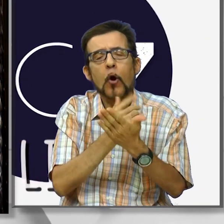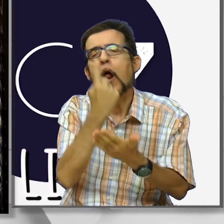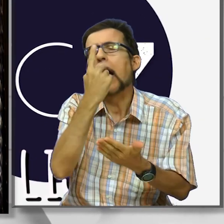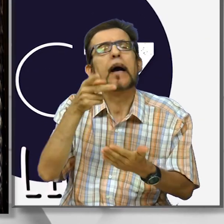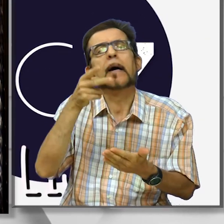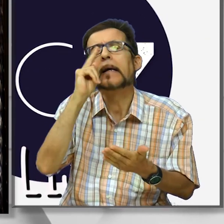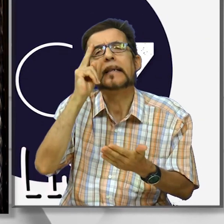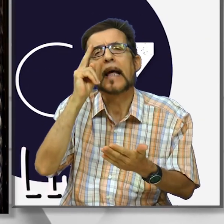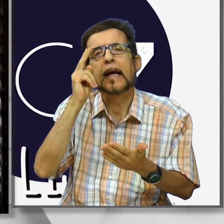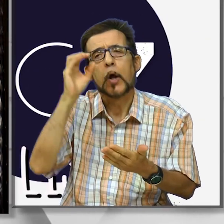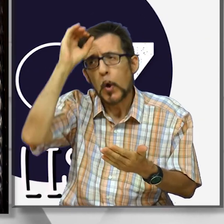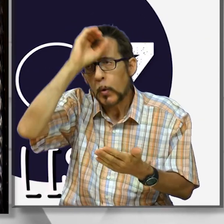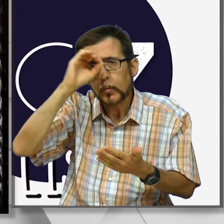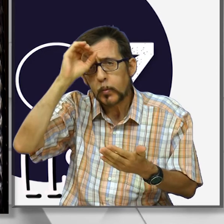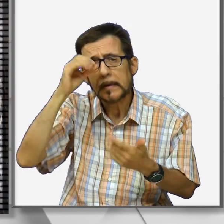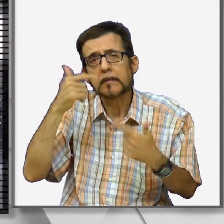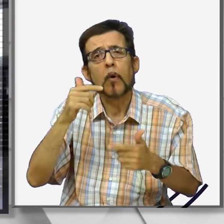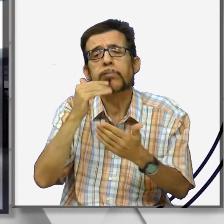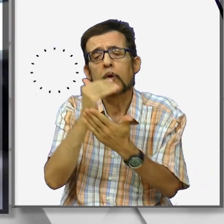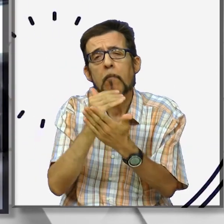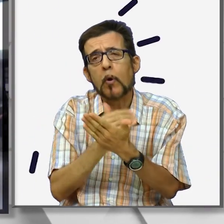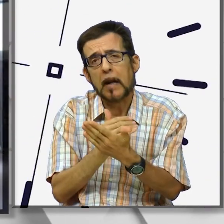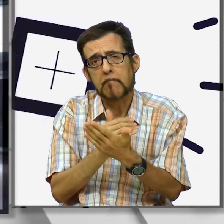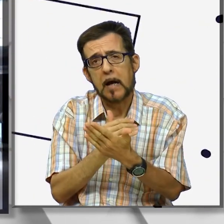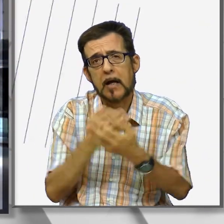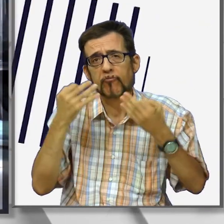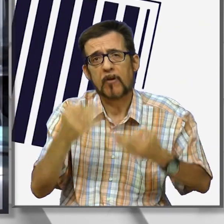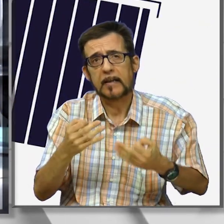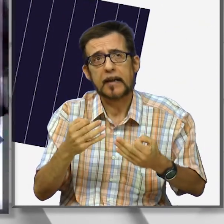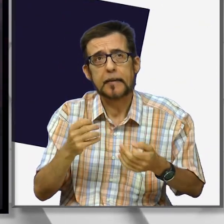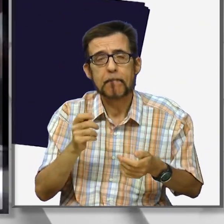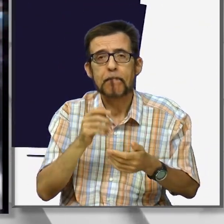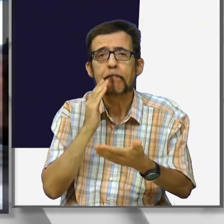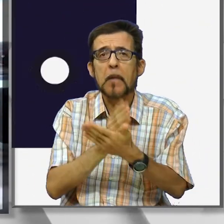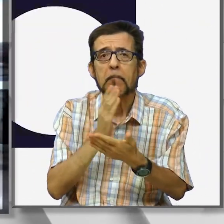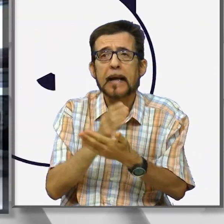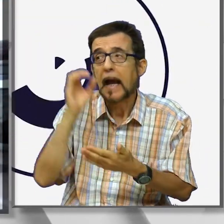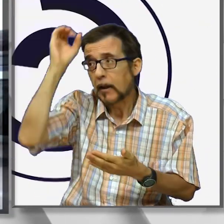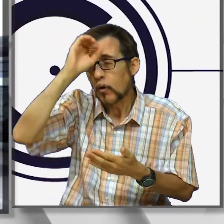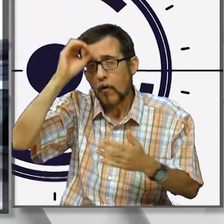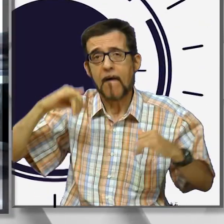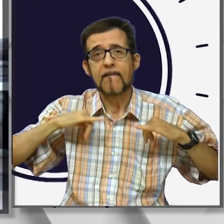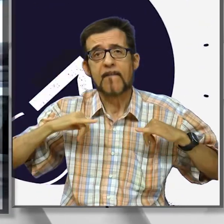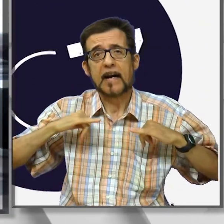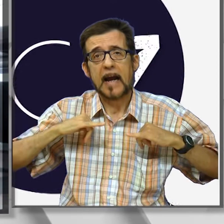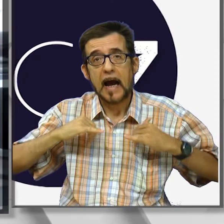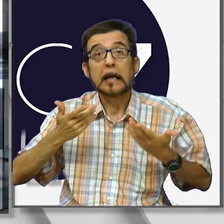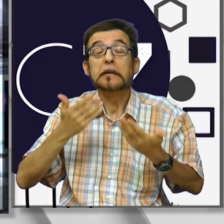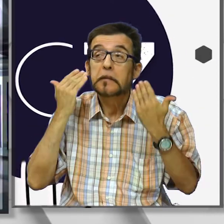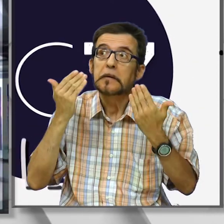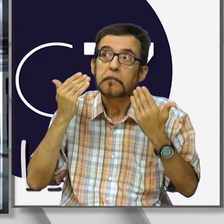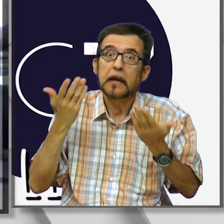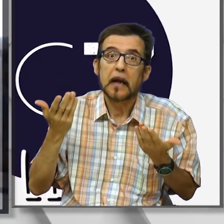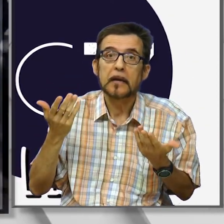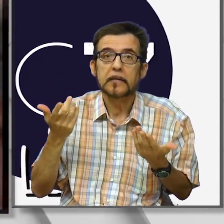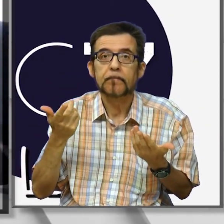ha bisogno di programmazione e certezze. La ripresa del mercato delle vacanze con il buon di arrivi in Sardegna faceva ben sperare,